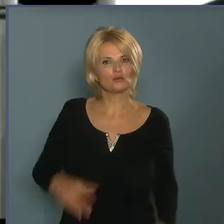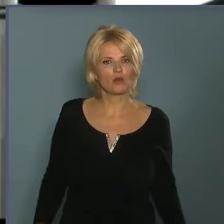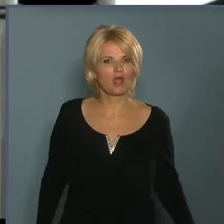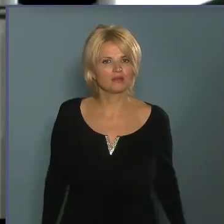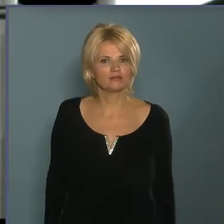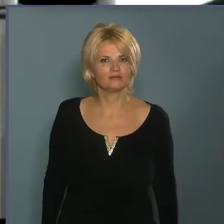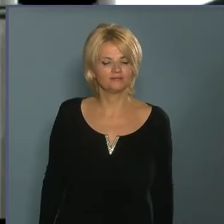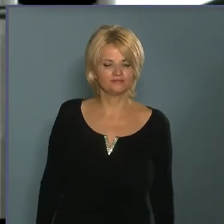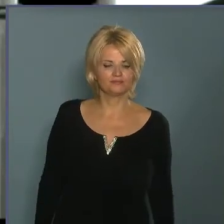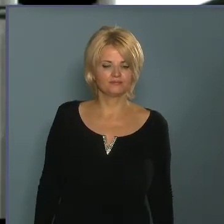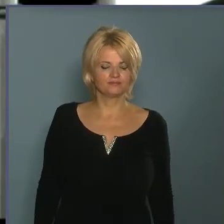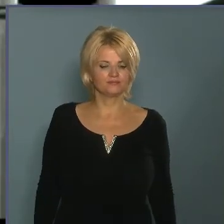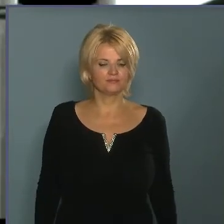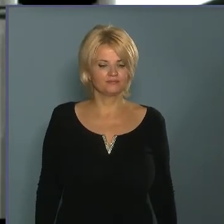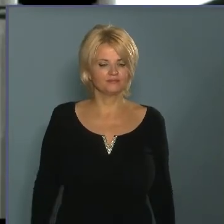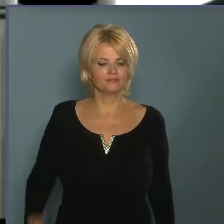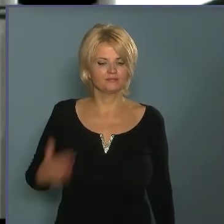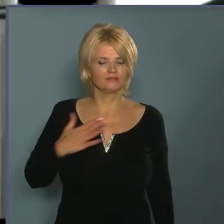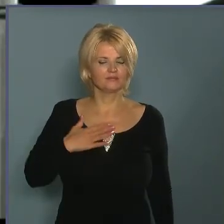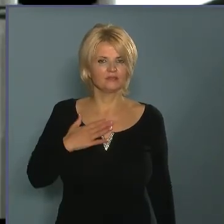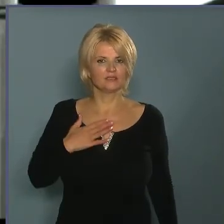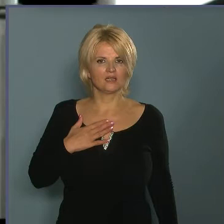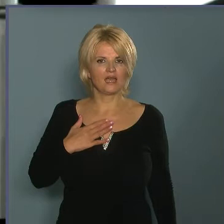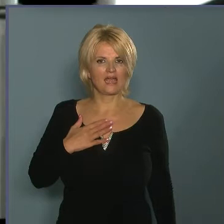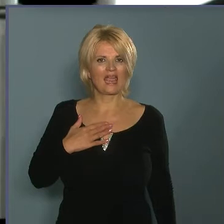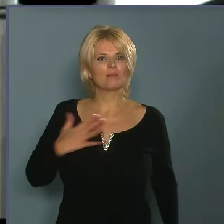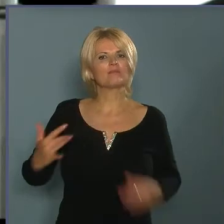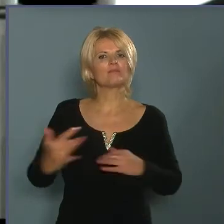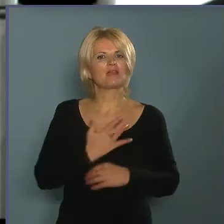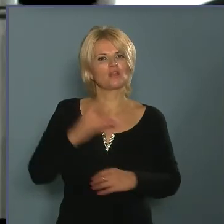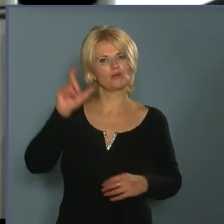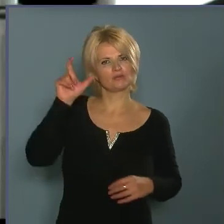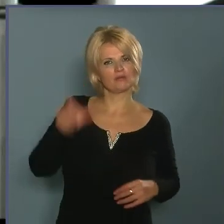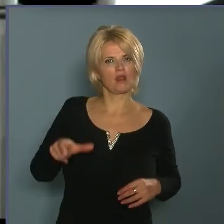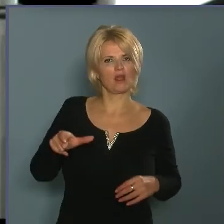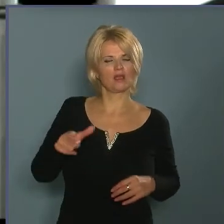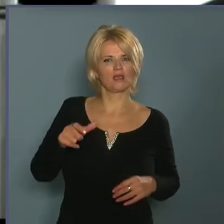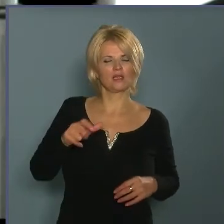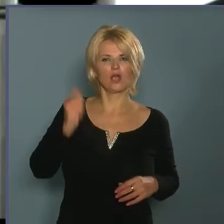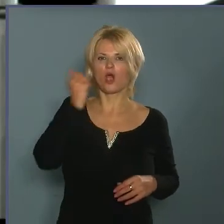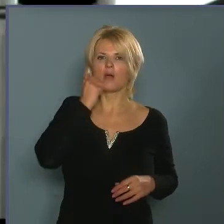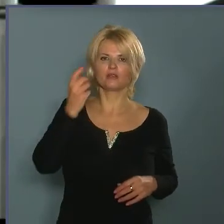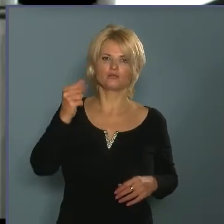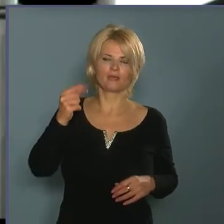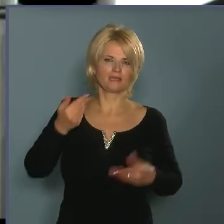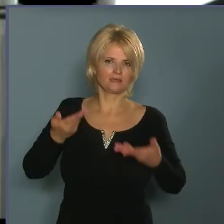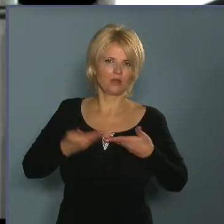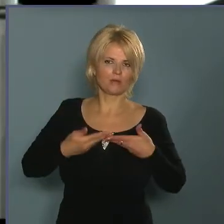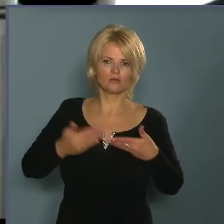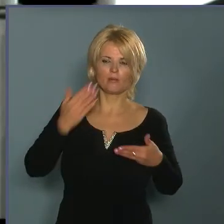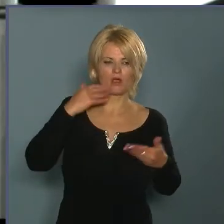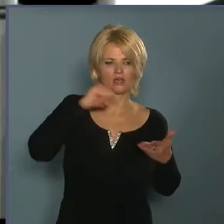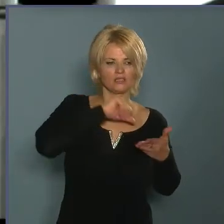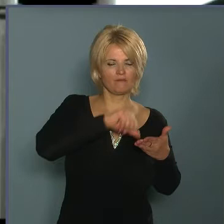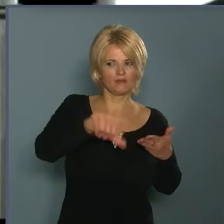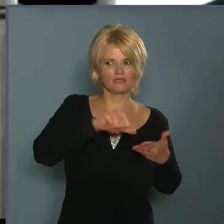alkalmasint én átlettem valamikor verve egy olyan pénzzel, amivel aztán amikor fizetni akartam,